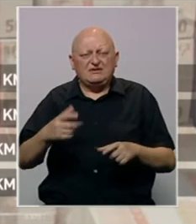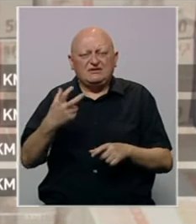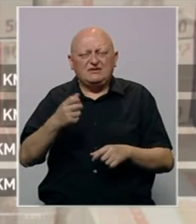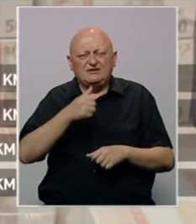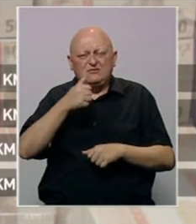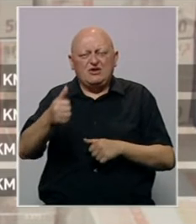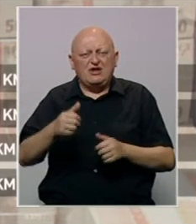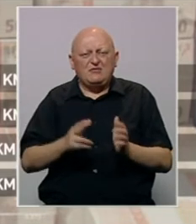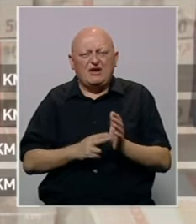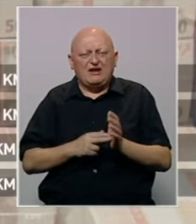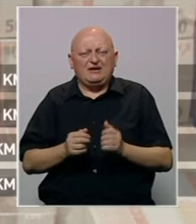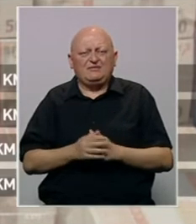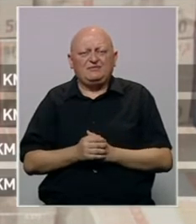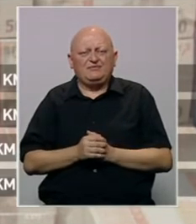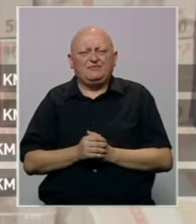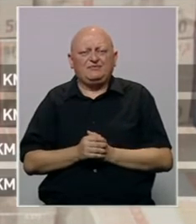milijona maraka.